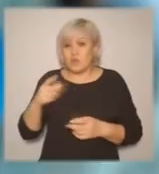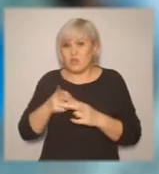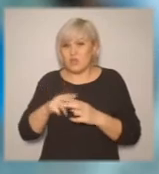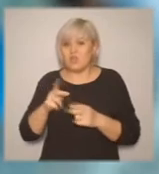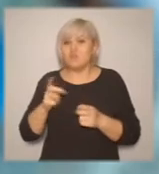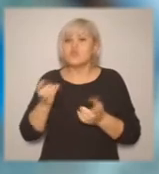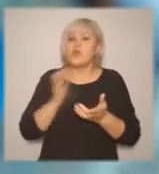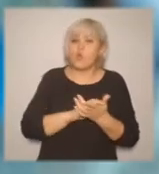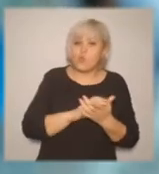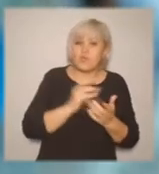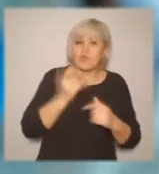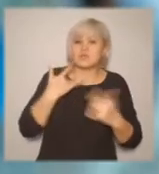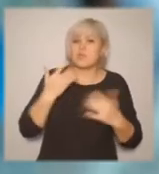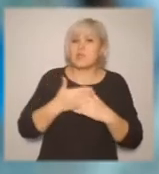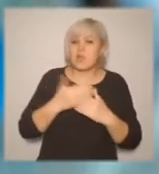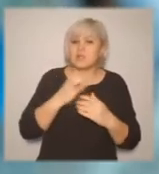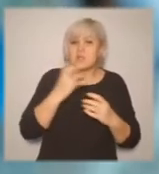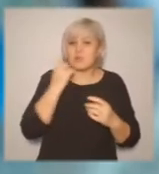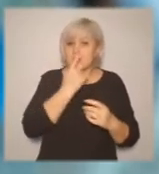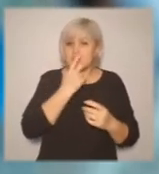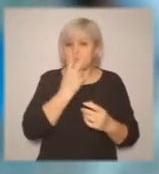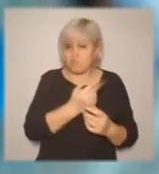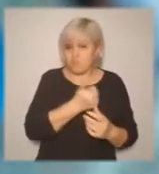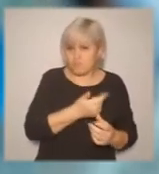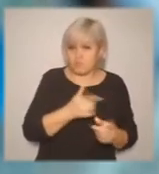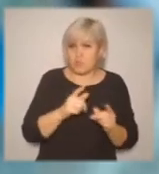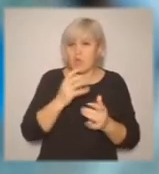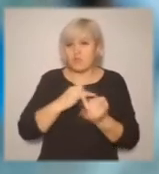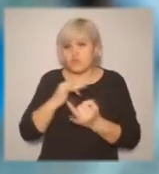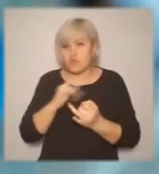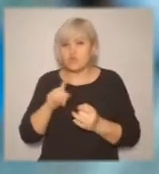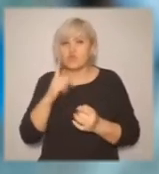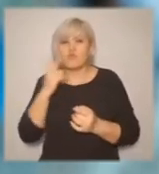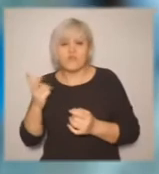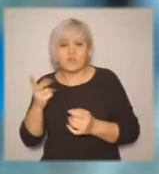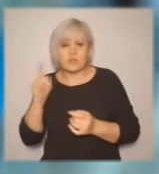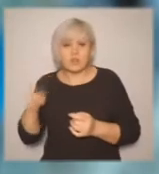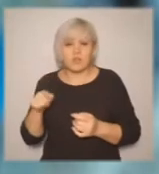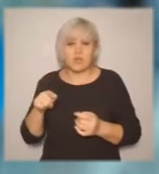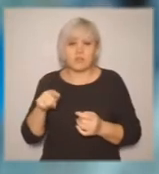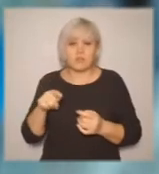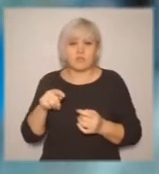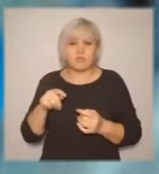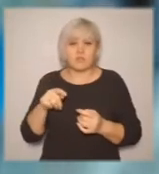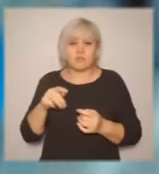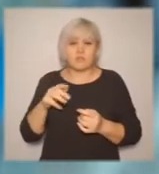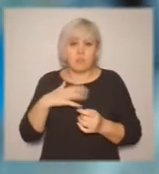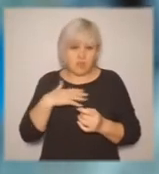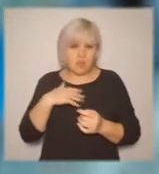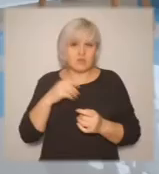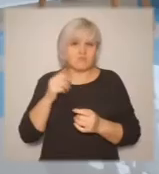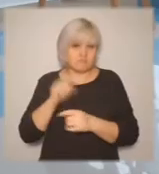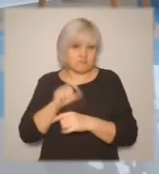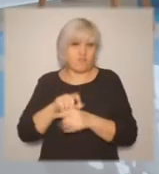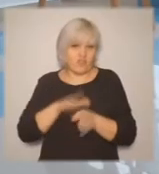видят это зрячий. То есть они увидели этот спектакль. И моя задача, в этот момент я считаю, что моя задача выполнена на 100%.